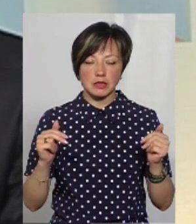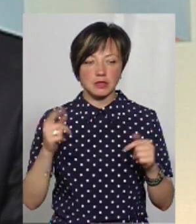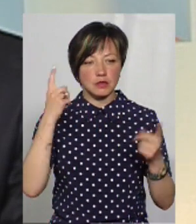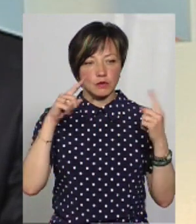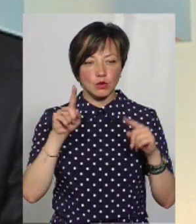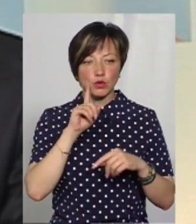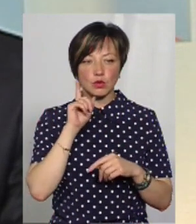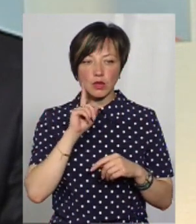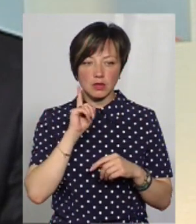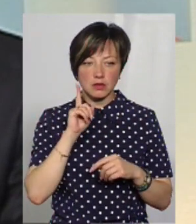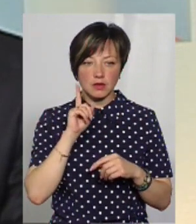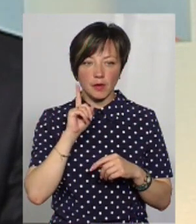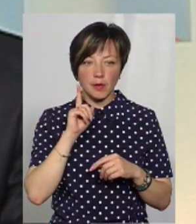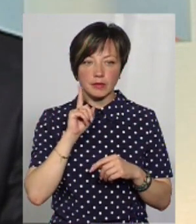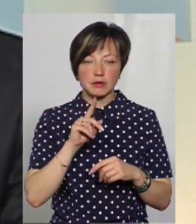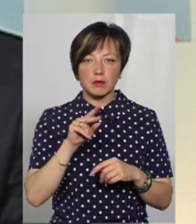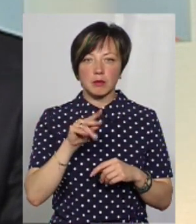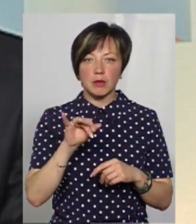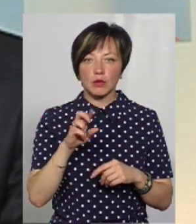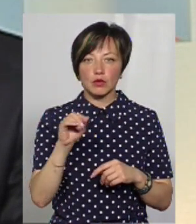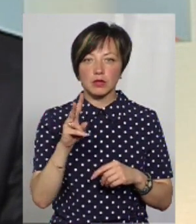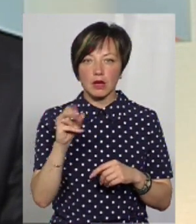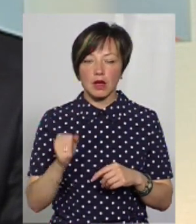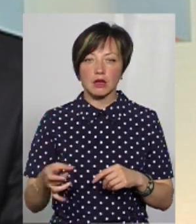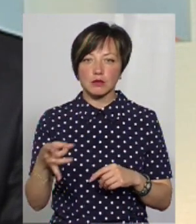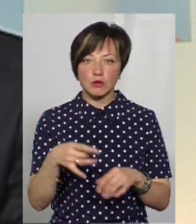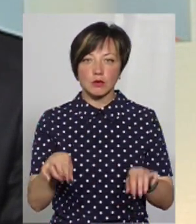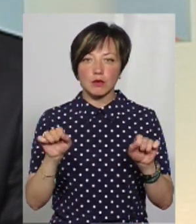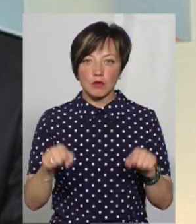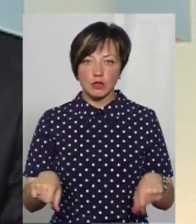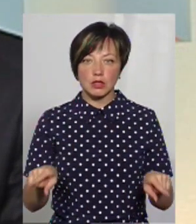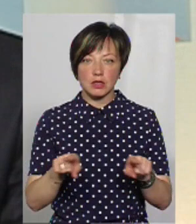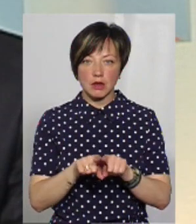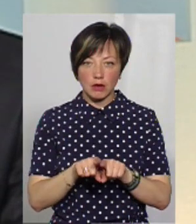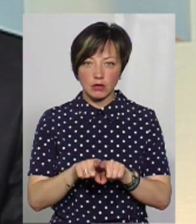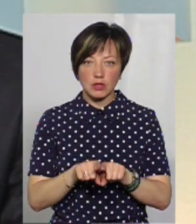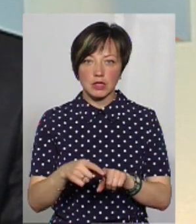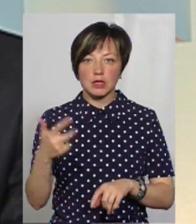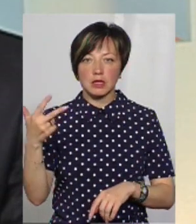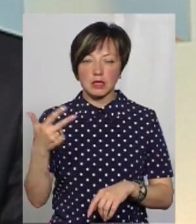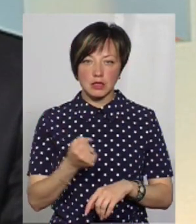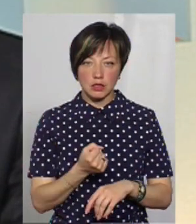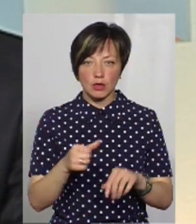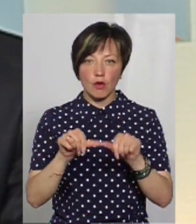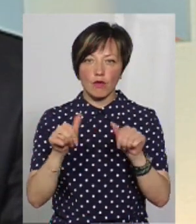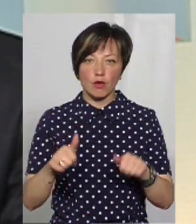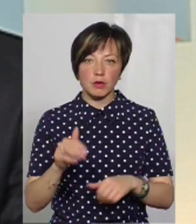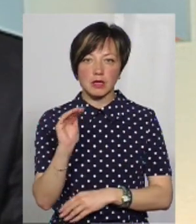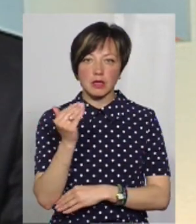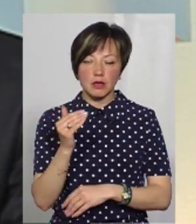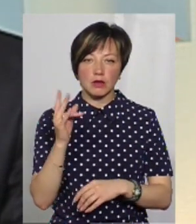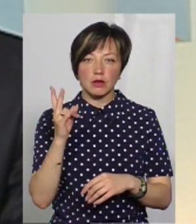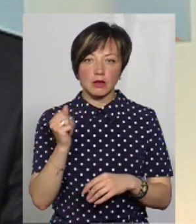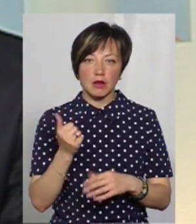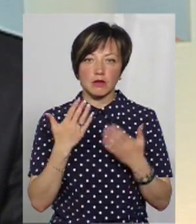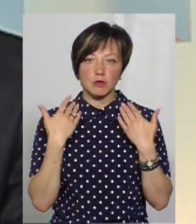творчості юнацтва Прибузька Республіка там також можна на три тижні, скажімо так, оформити дитину